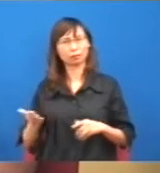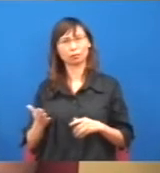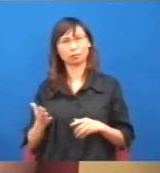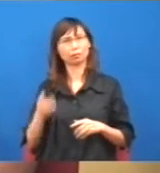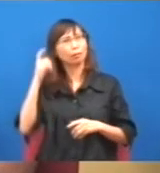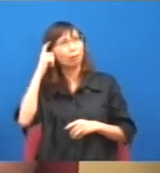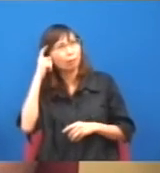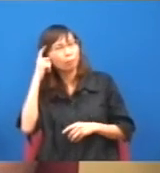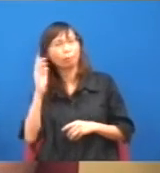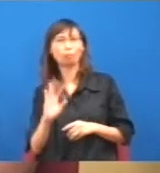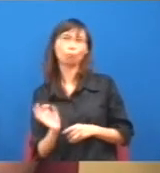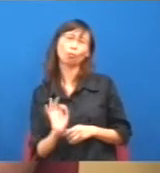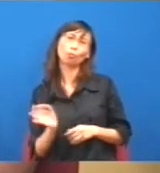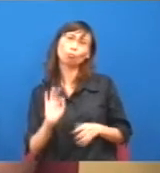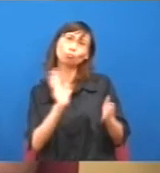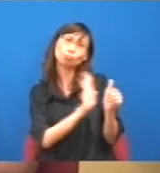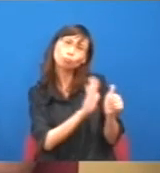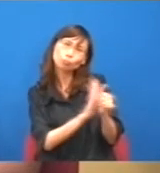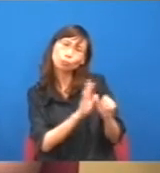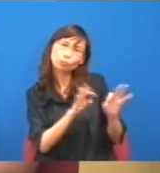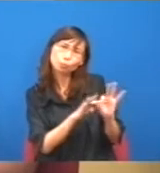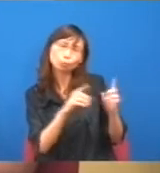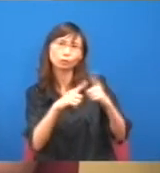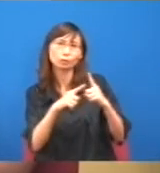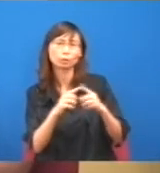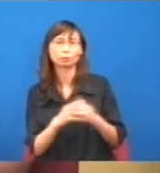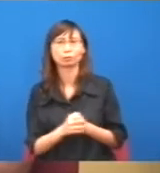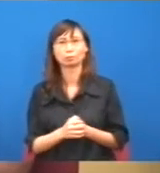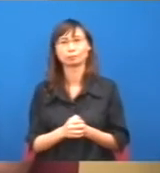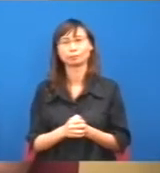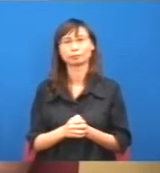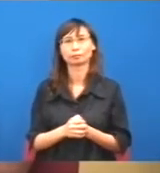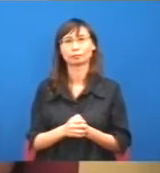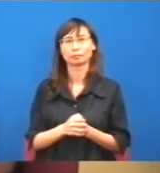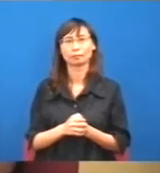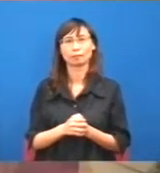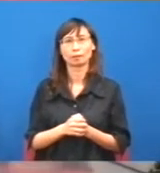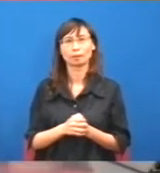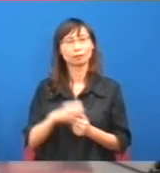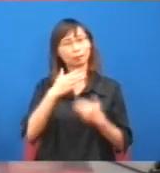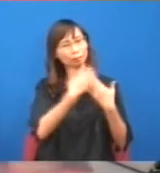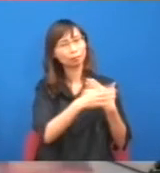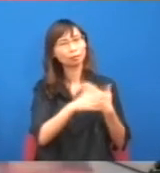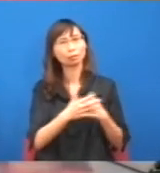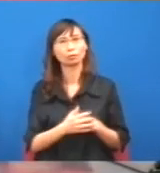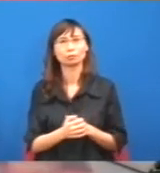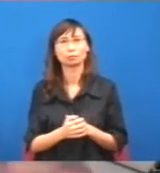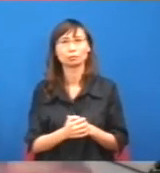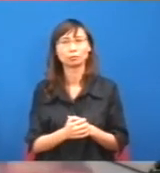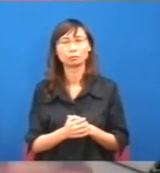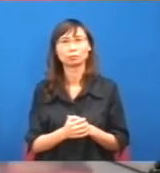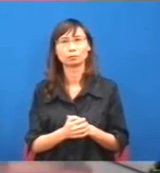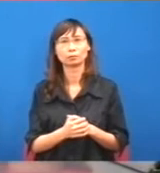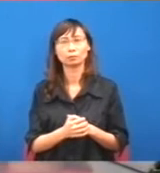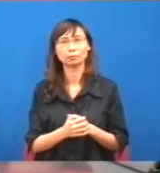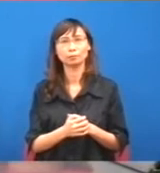要想著,希望幫梁振英,加貨幣的朋友,不要這麼快開心,還有一個問題,就講一講,就